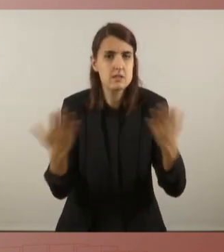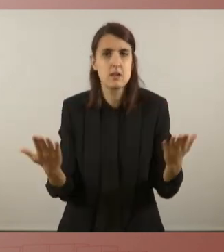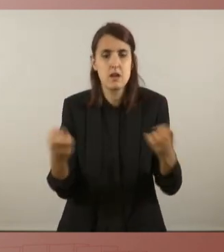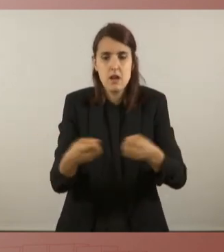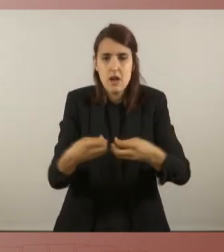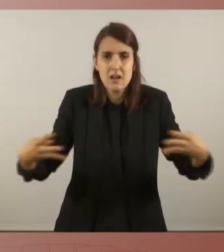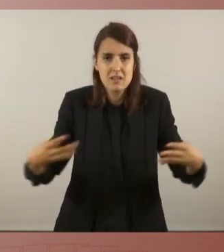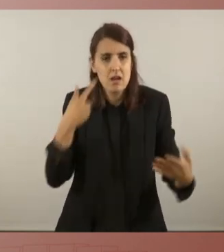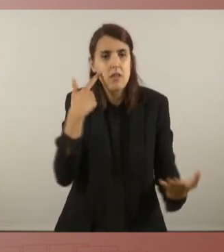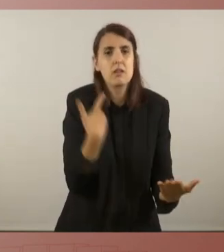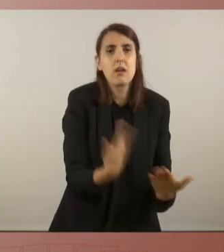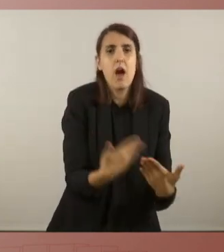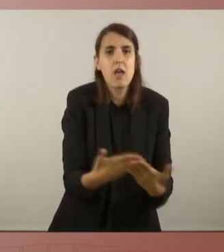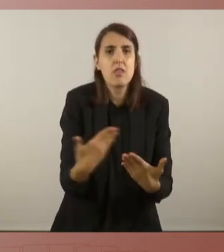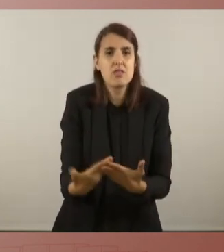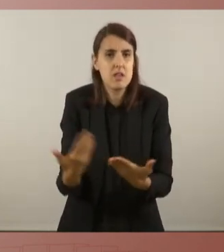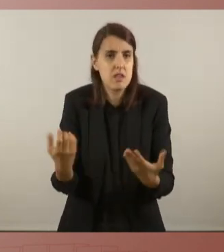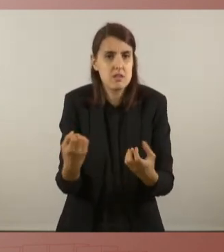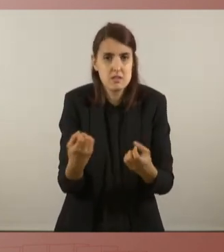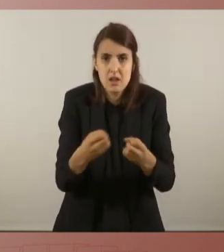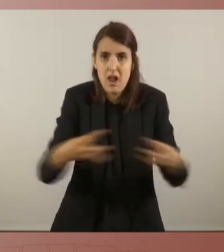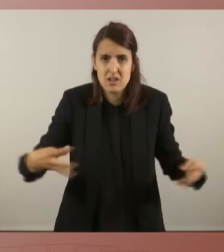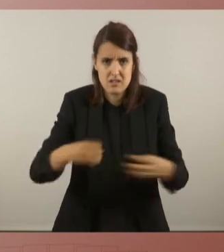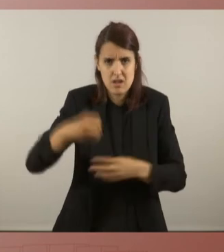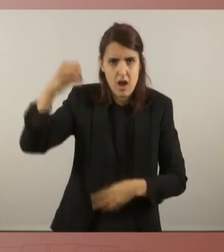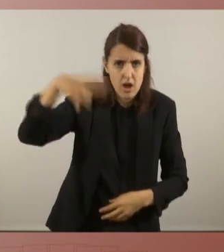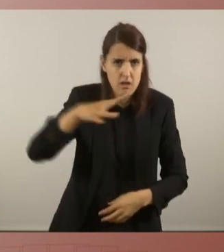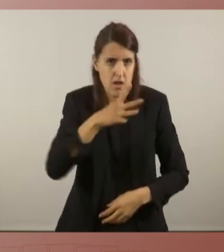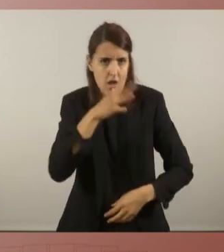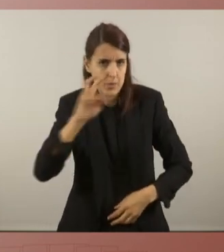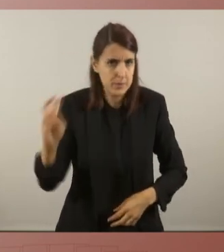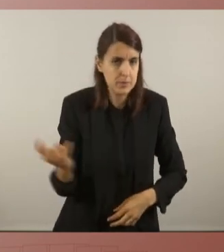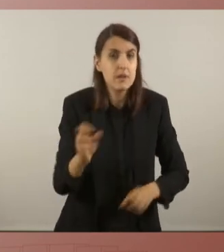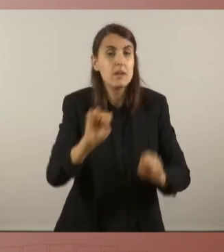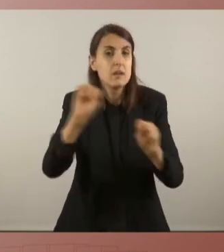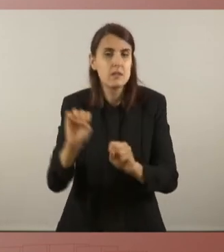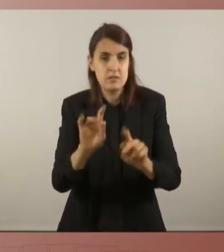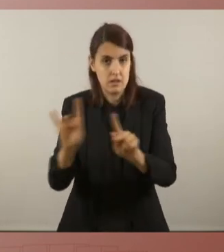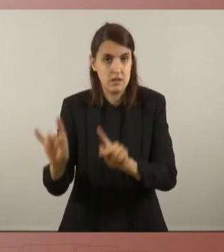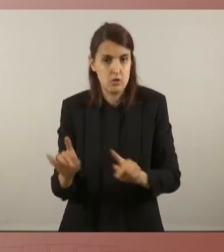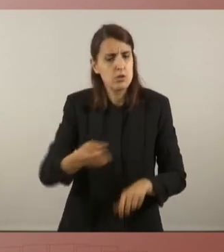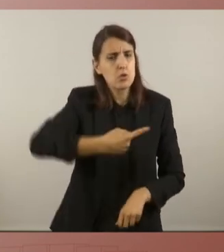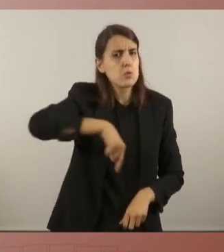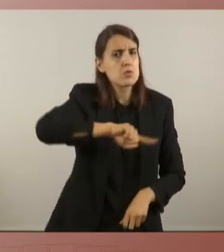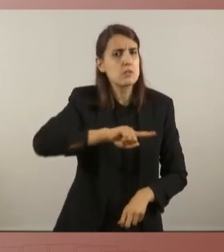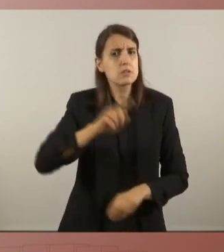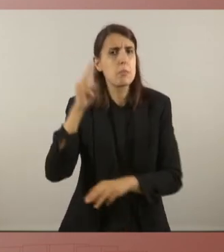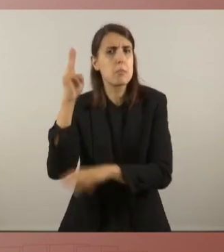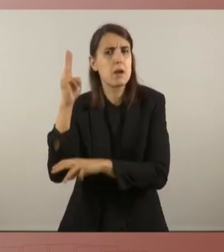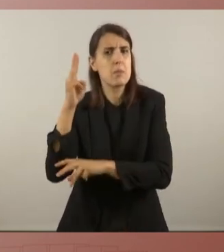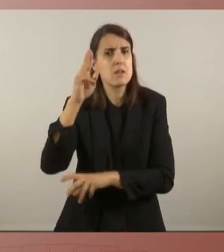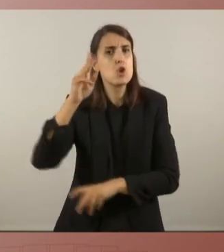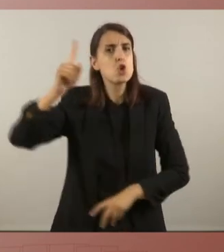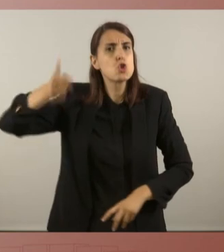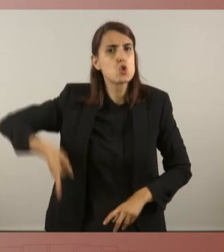energia, garantiment de suministres, protecció del territori. Nosaltres estarem defensant la sobirania d'aquest Parlament. Assumirem